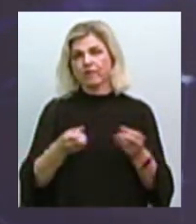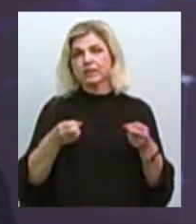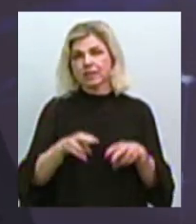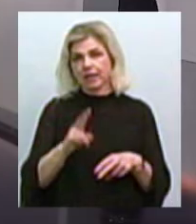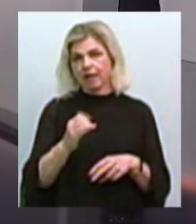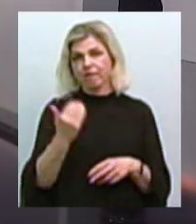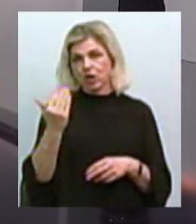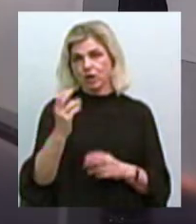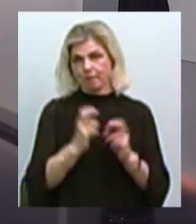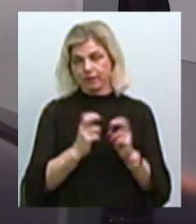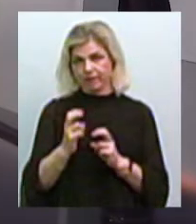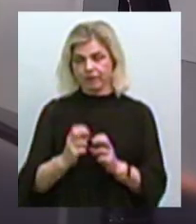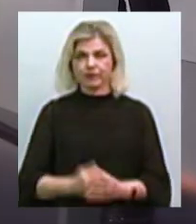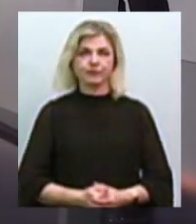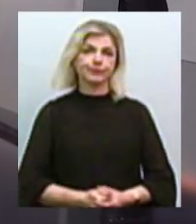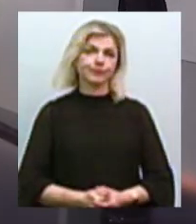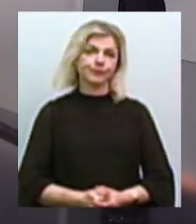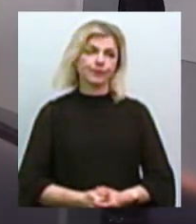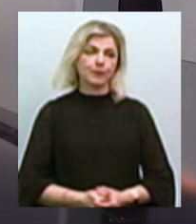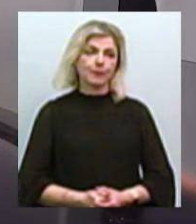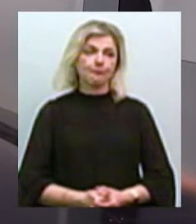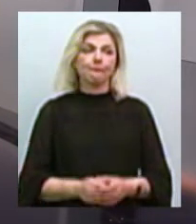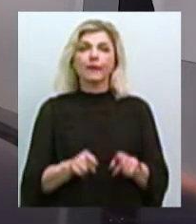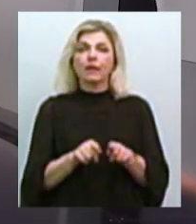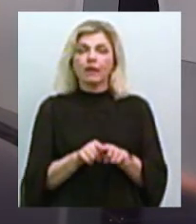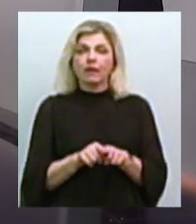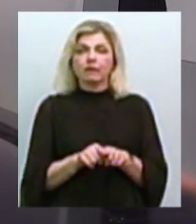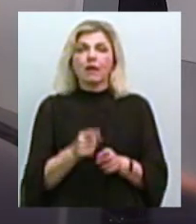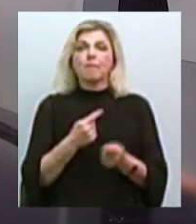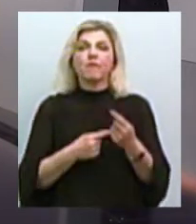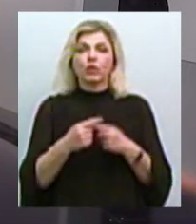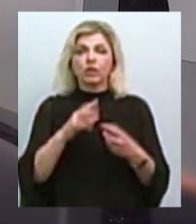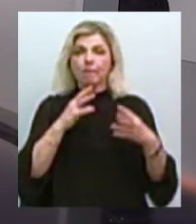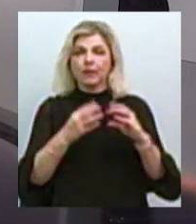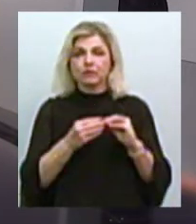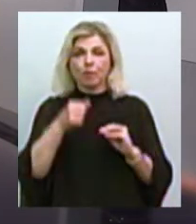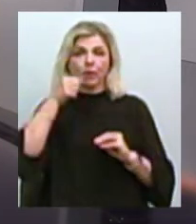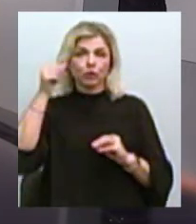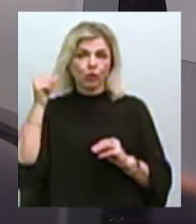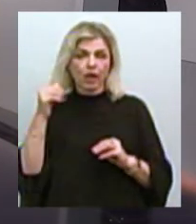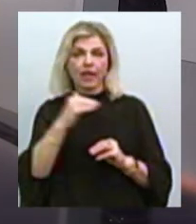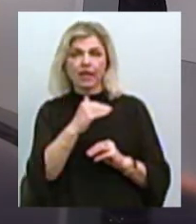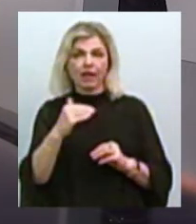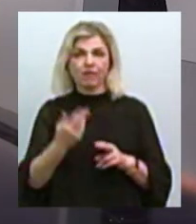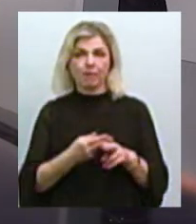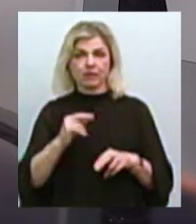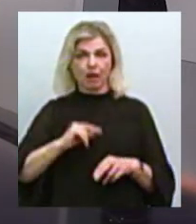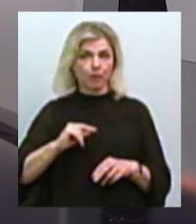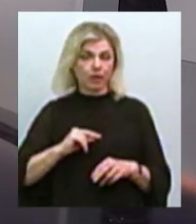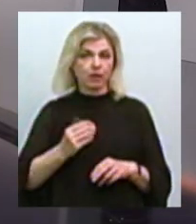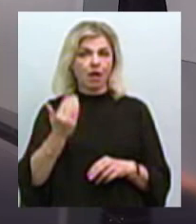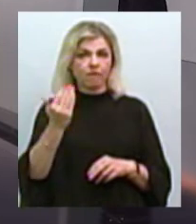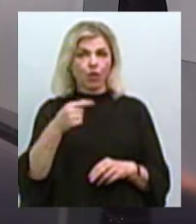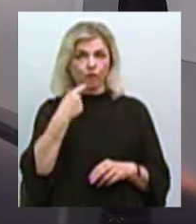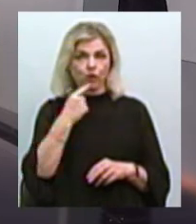підприємстві. Дякую, є така можливість. Все ж таки, повертаючись до підсумків минулого року і рівня безробіття, хочу уточнити, ви сказали про те,